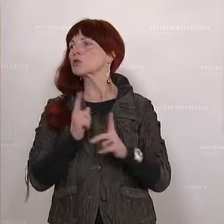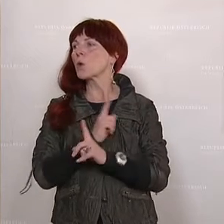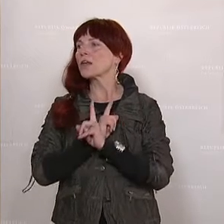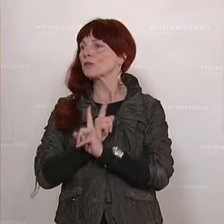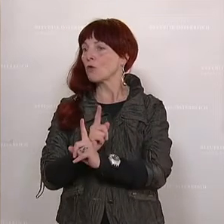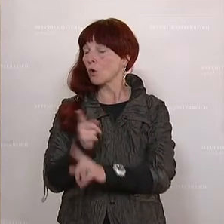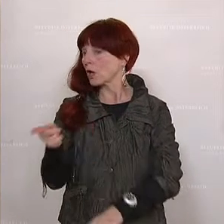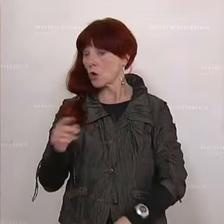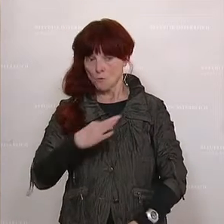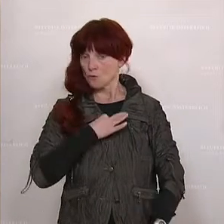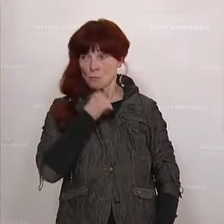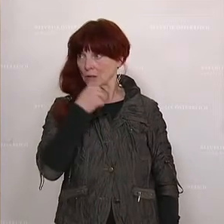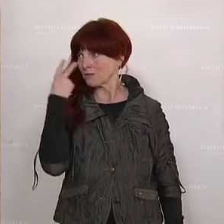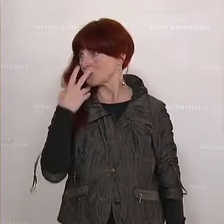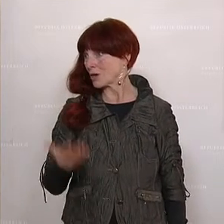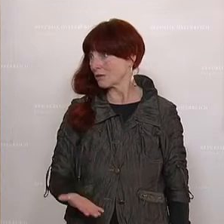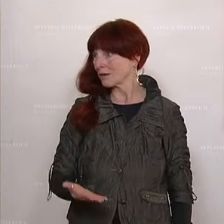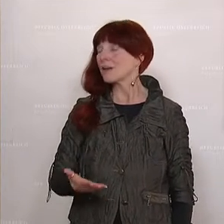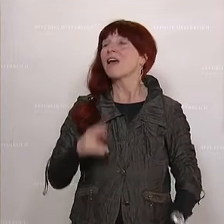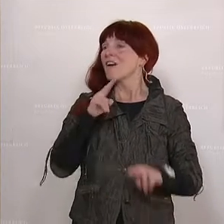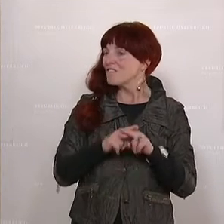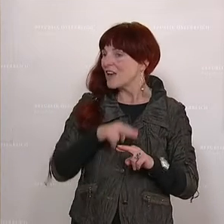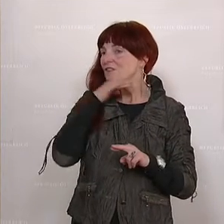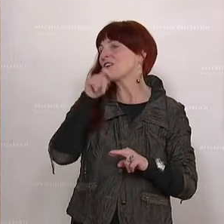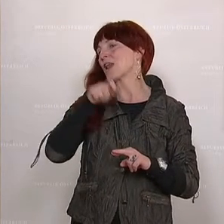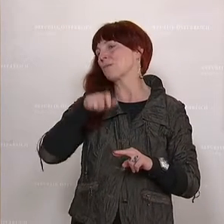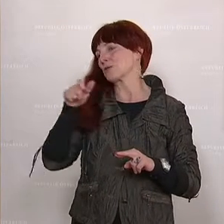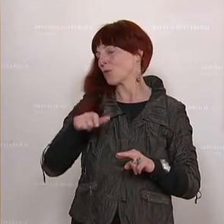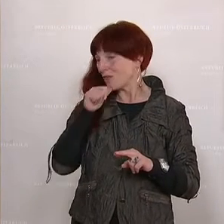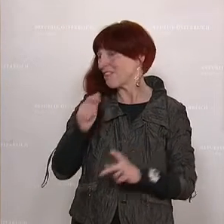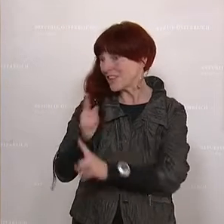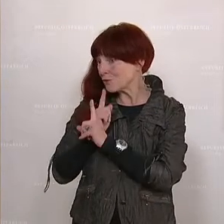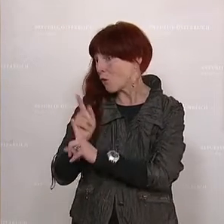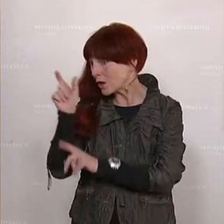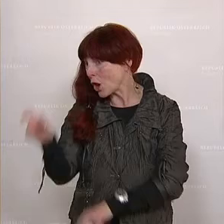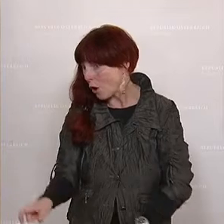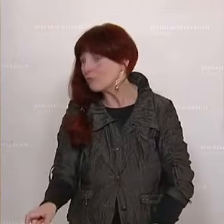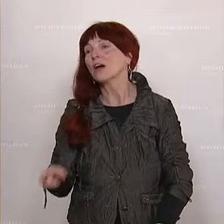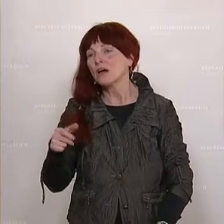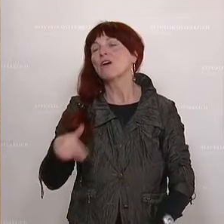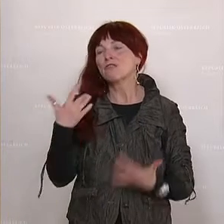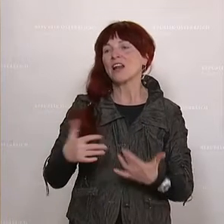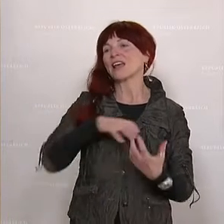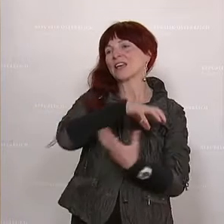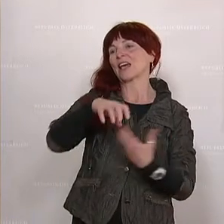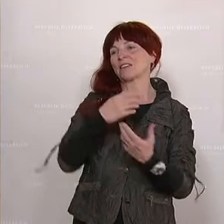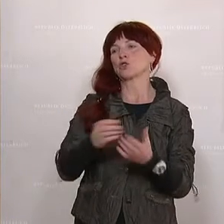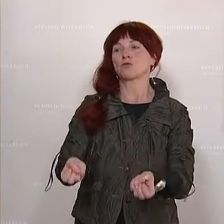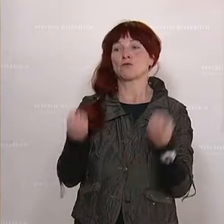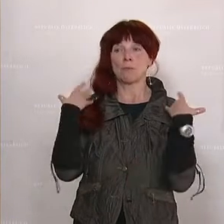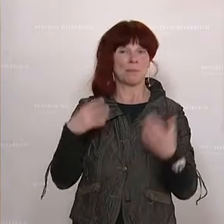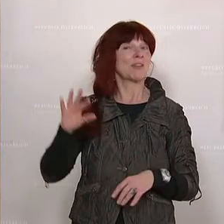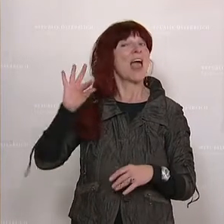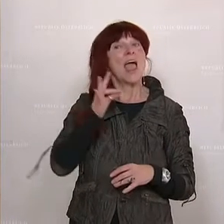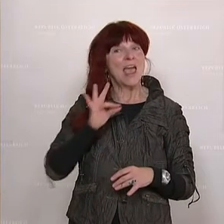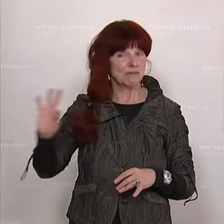mich wirklich unverständlich. Dann hätten wir vielleicht die Krise schon früher hinter uns gehabt. Aber sei es drum, ich möchte mich nicht mit der Freiheitlichen Partei beschäftigen,